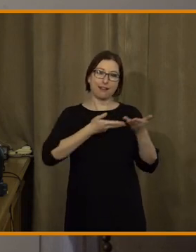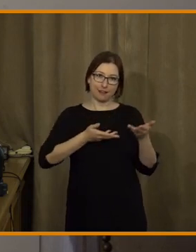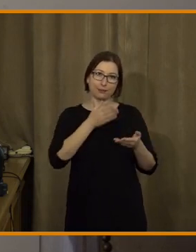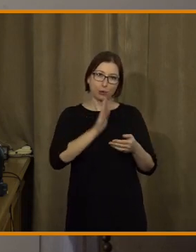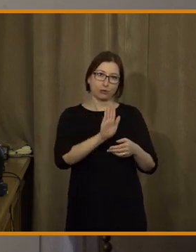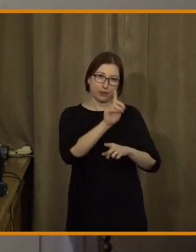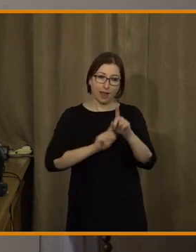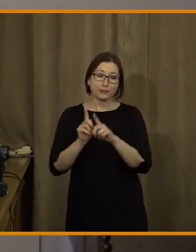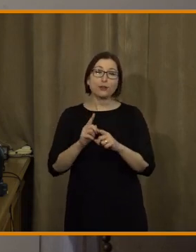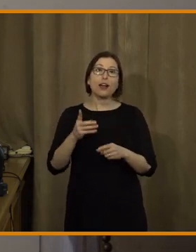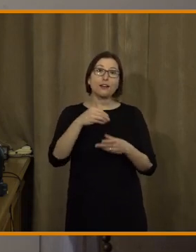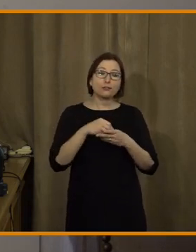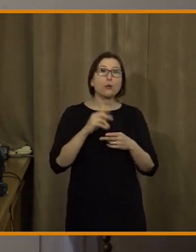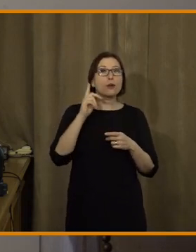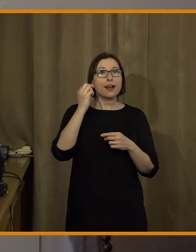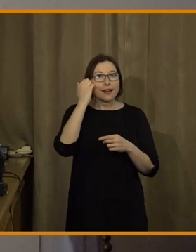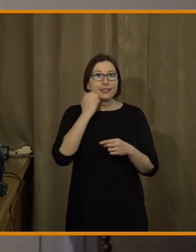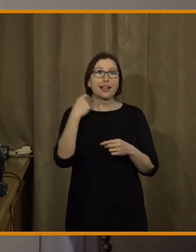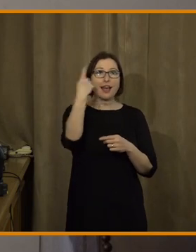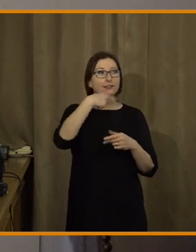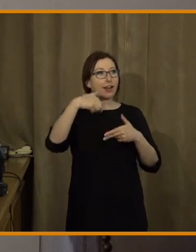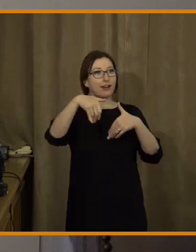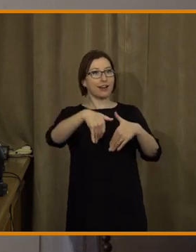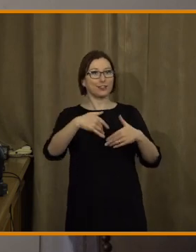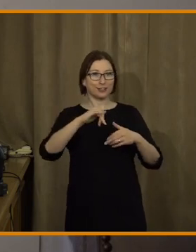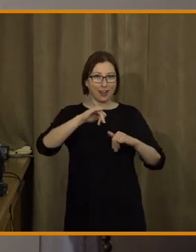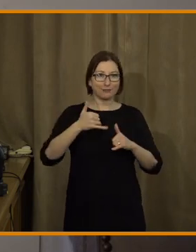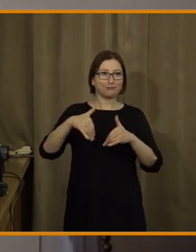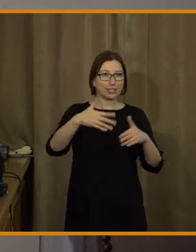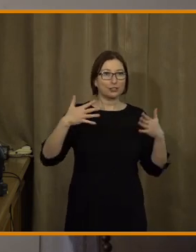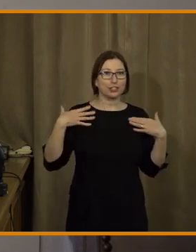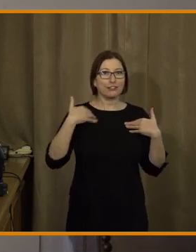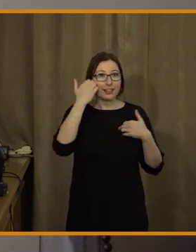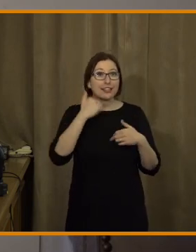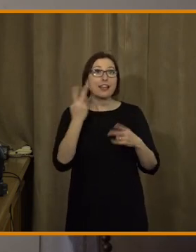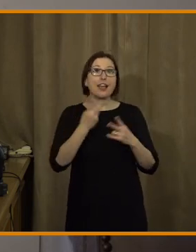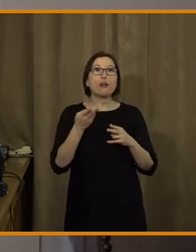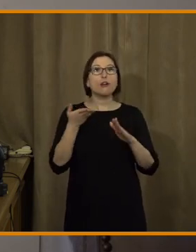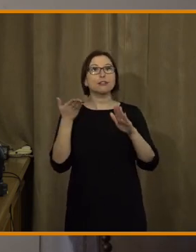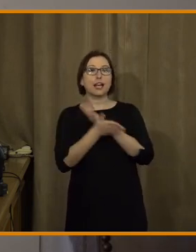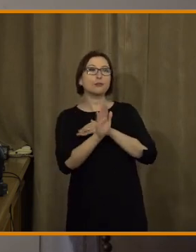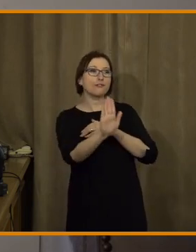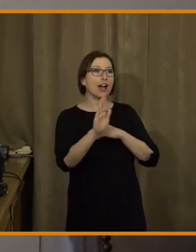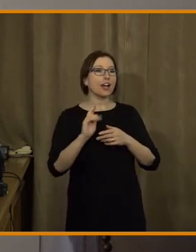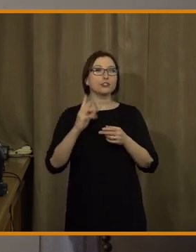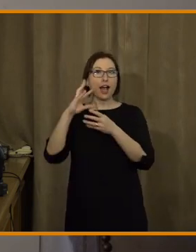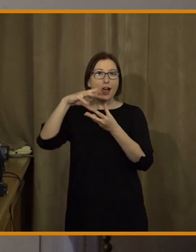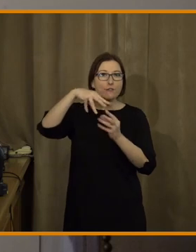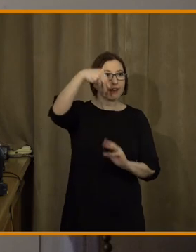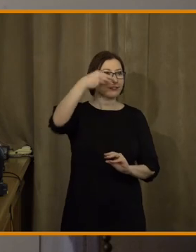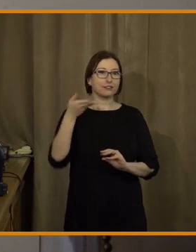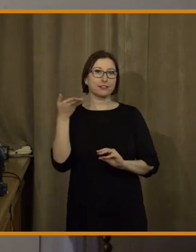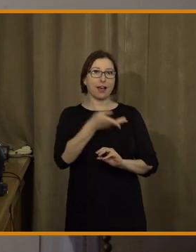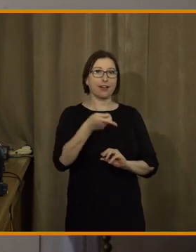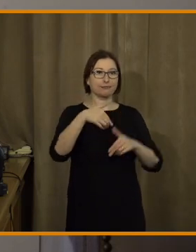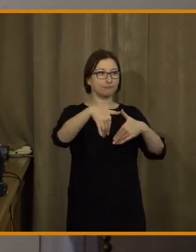vidět, že i ta lidská tvář je tady přítomná, takže jste neposlali jenom své hologramy nebo avatary, ale že opravdu ještě